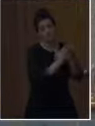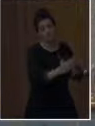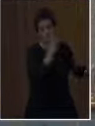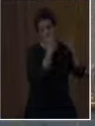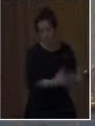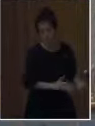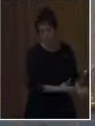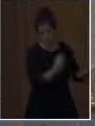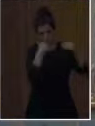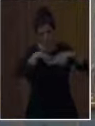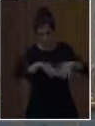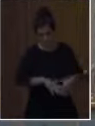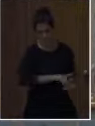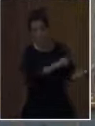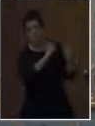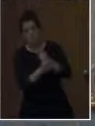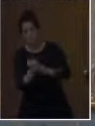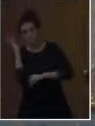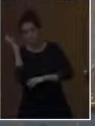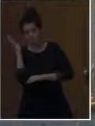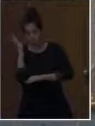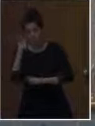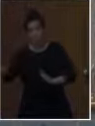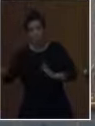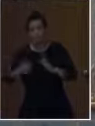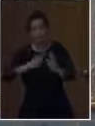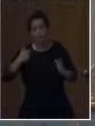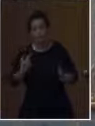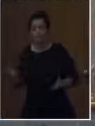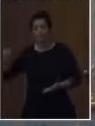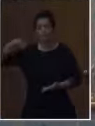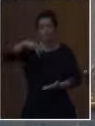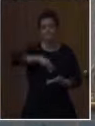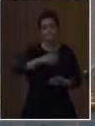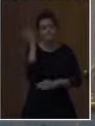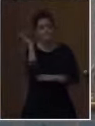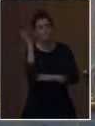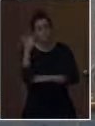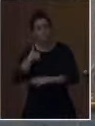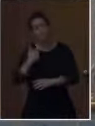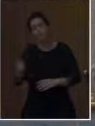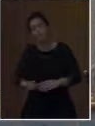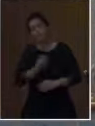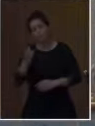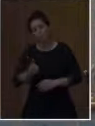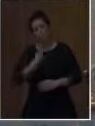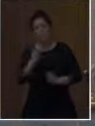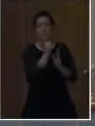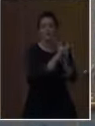Την πρώτη φορά παρουσίασα μια εισήγηση σε συνέδριο, δεν μπόρεσα να αποφύγω την πεπατημένη. Παραπομπές, αναφορές σε βιβλιογραφίες,